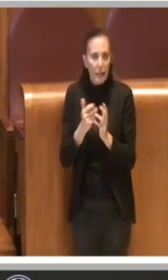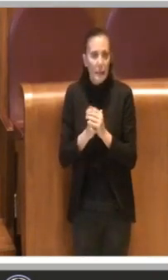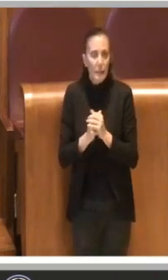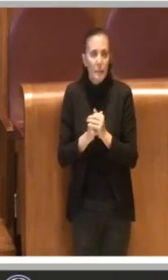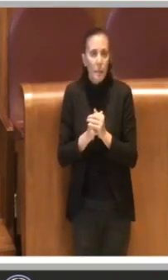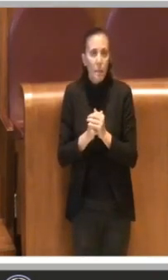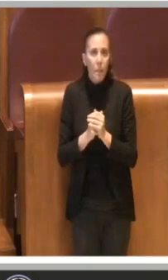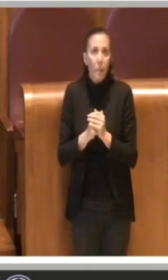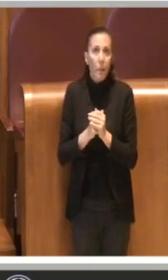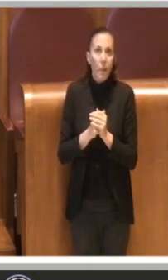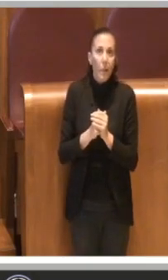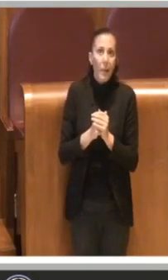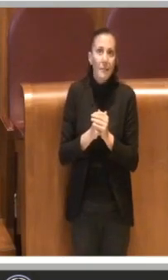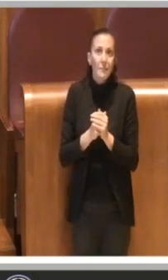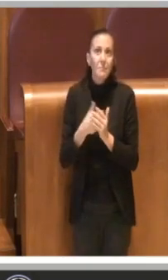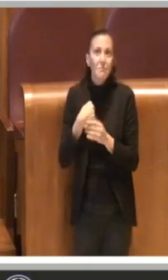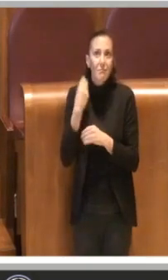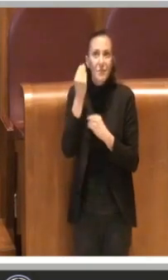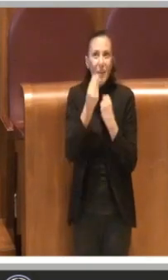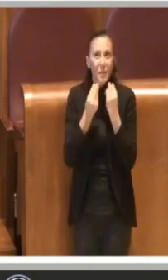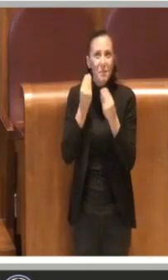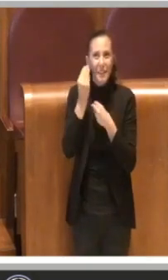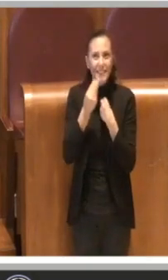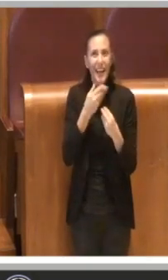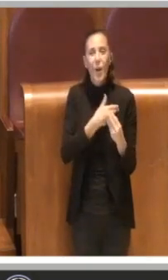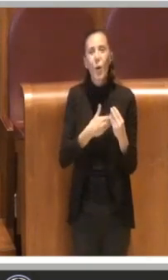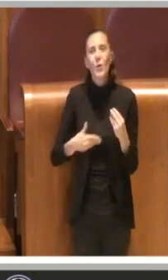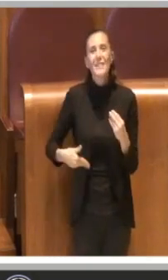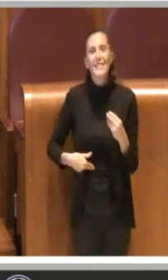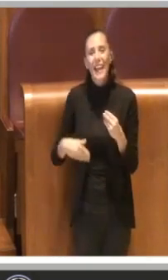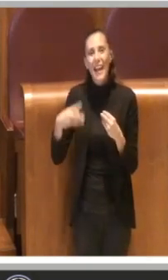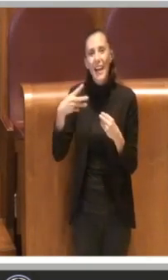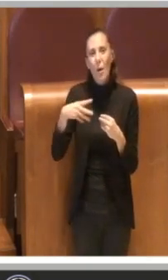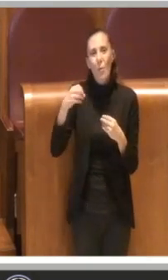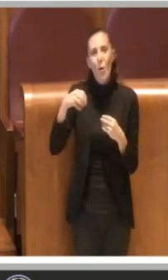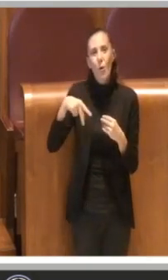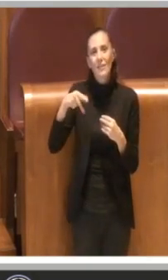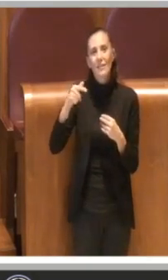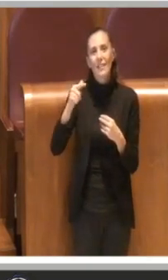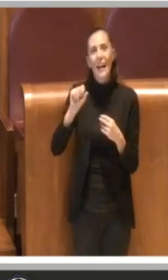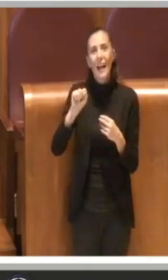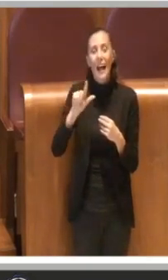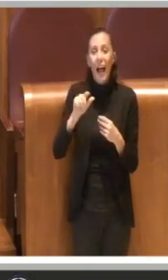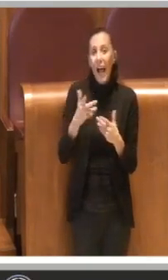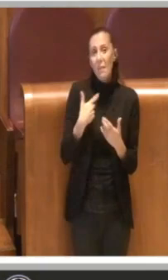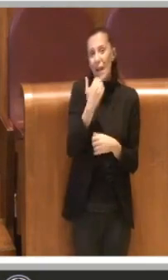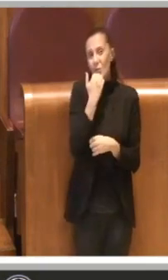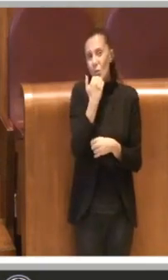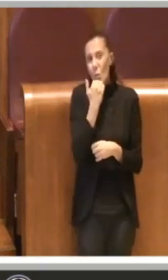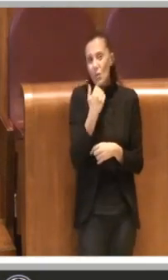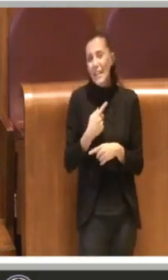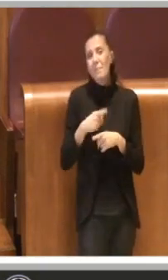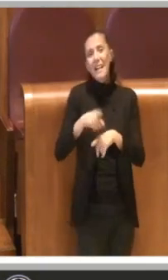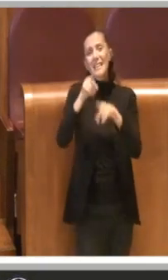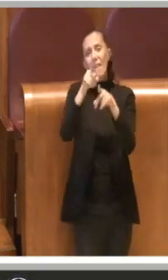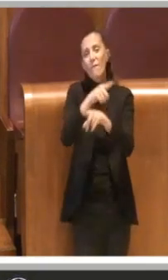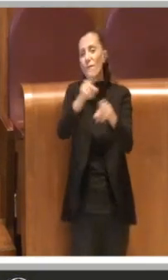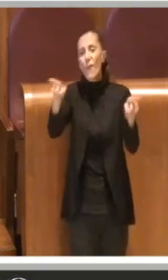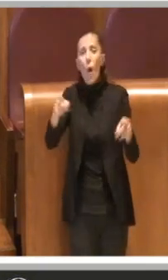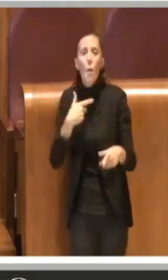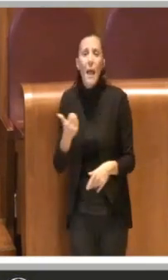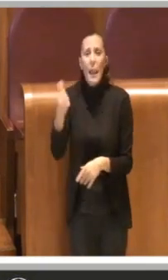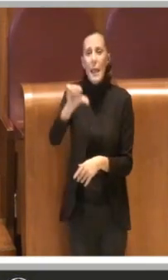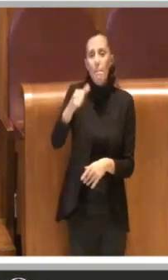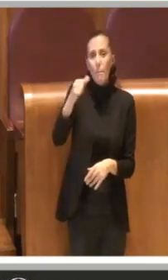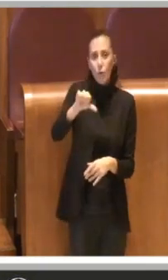altro mi fa pensare il fatto che la consigliera Montella… me li imbocciate, Ardo, che mi sta lavorando in un'invento.